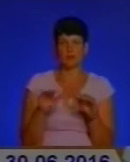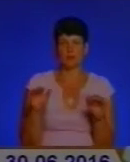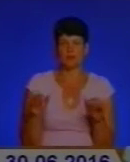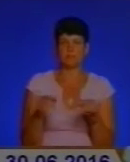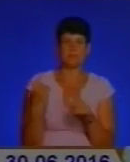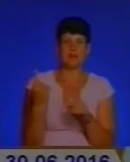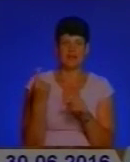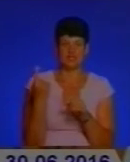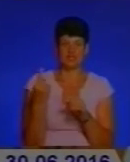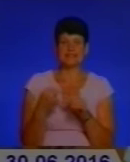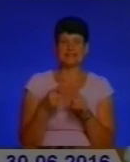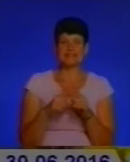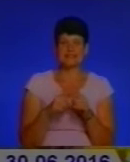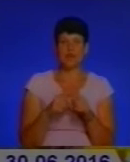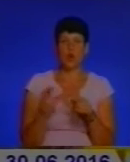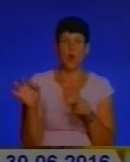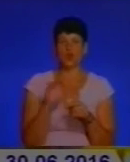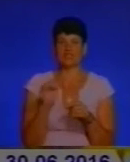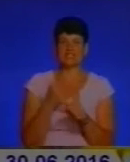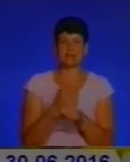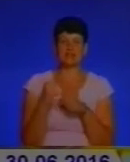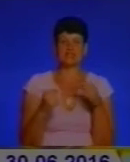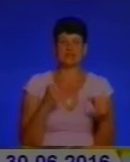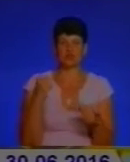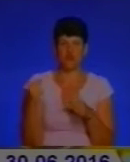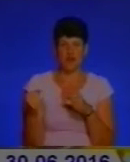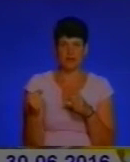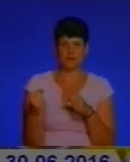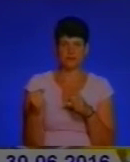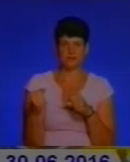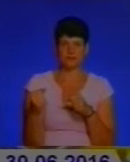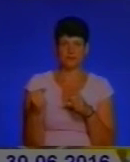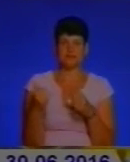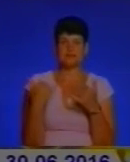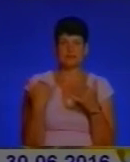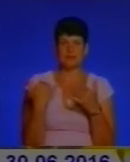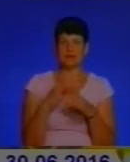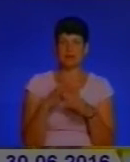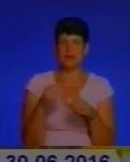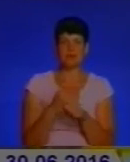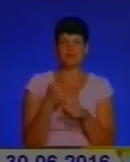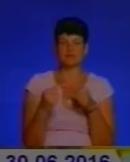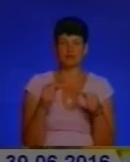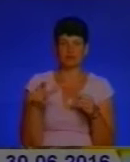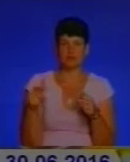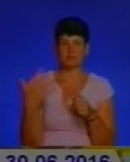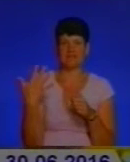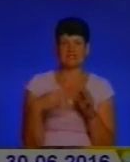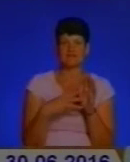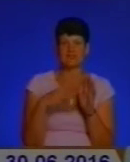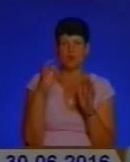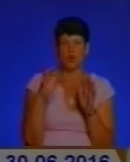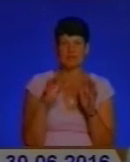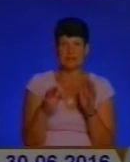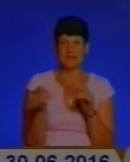На території області середній процент не працевлаштовано людей, які є працездатного віку 58%,